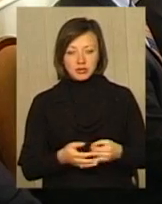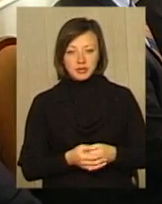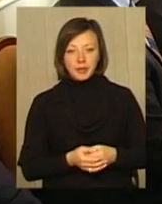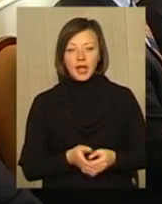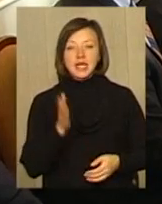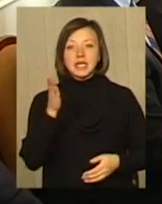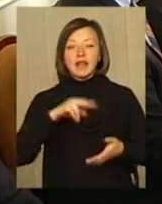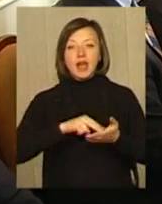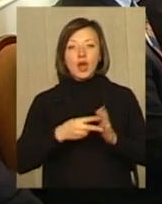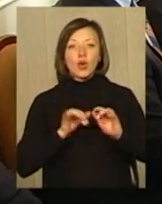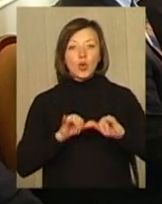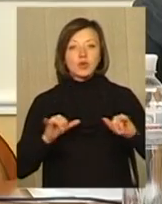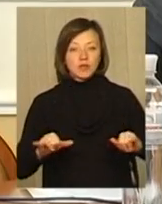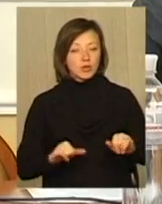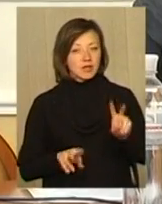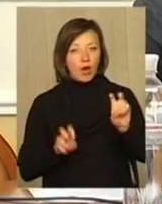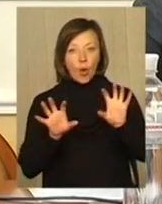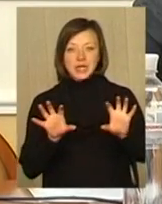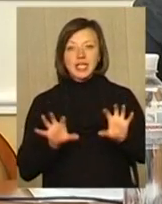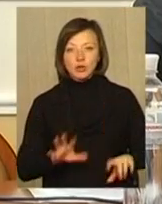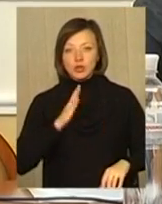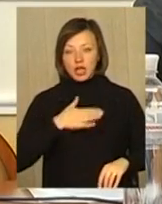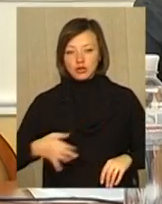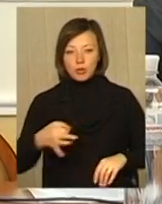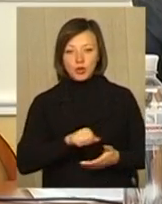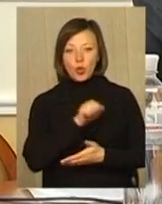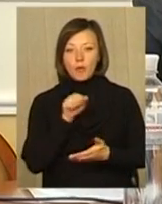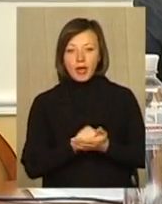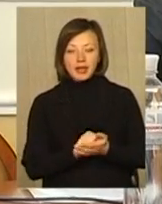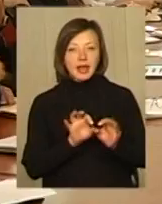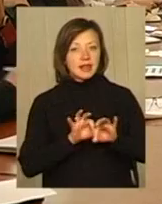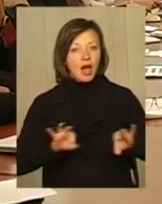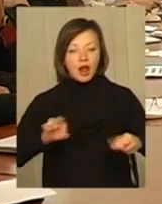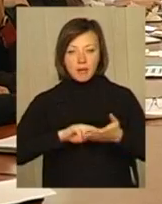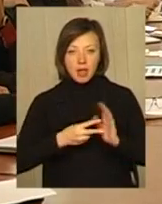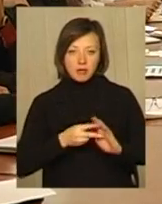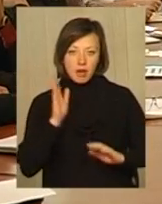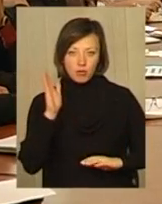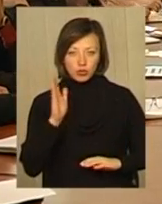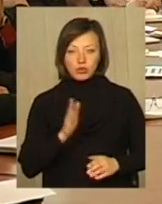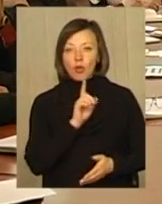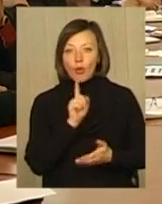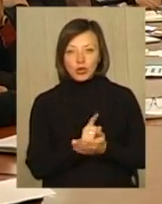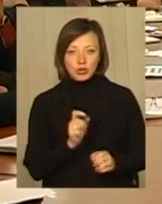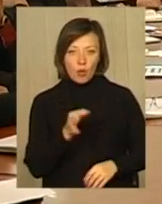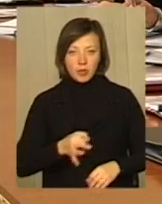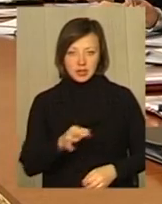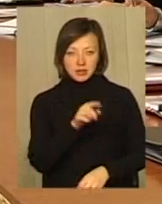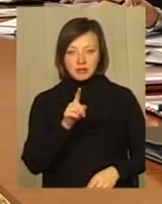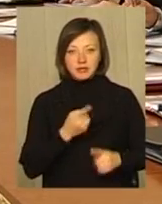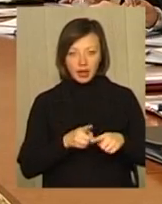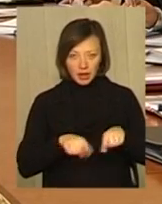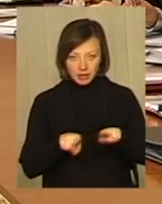Стратегію розвитку посадовці називають Конституцією Хмельниччини. Документ – це ідеальний план майбутнього, який мав би бути у кожній область. Про це